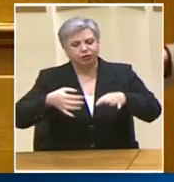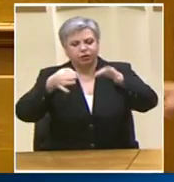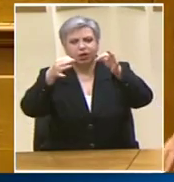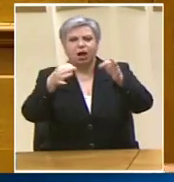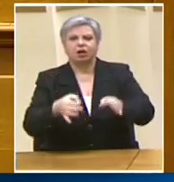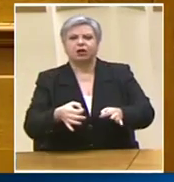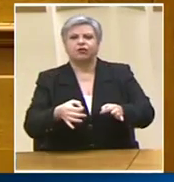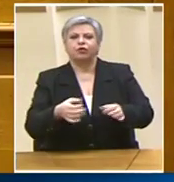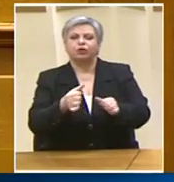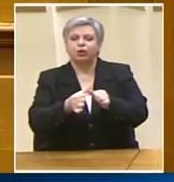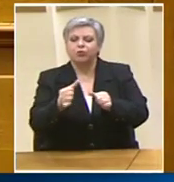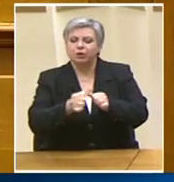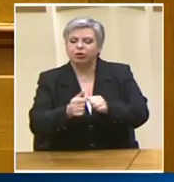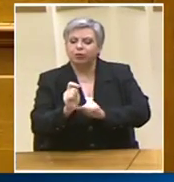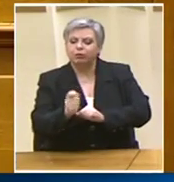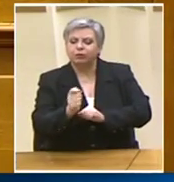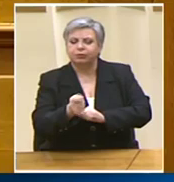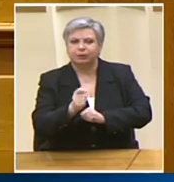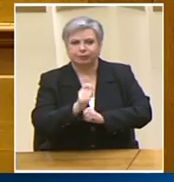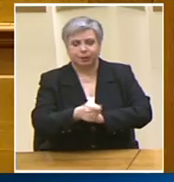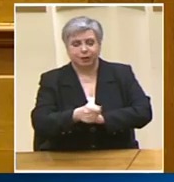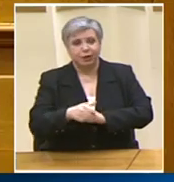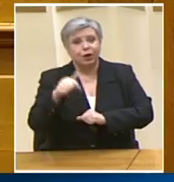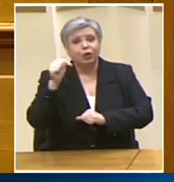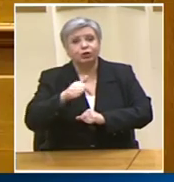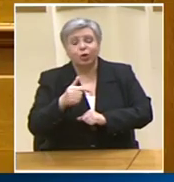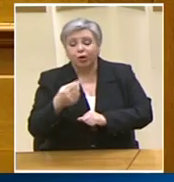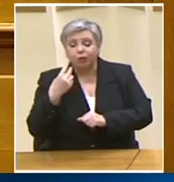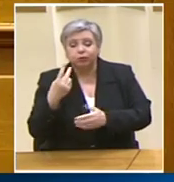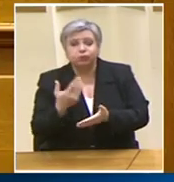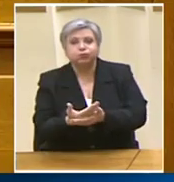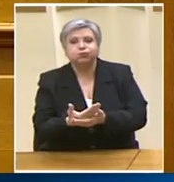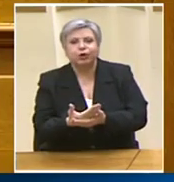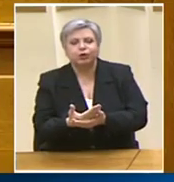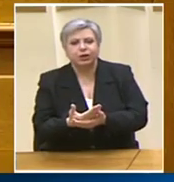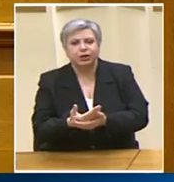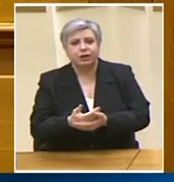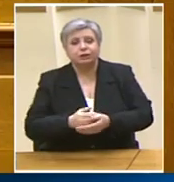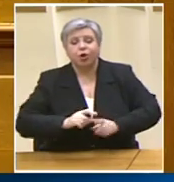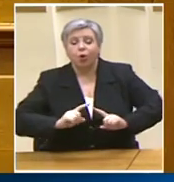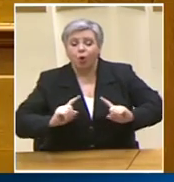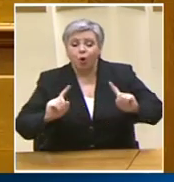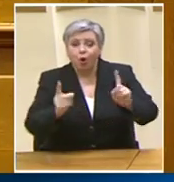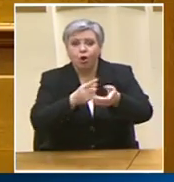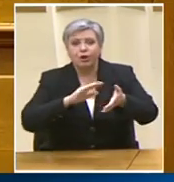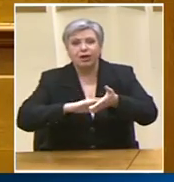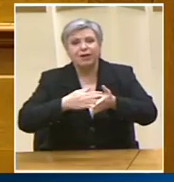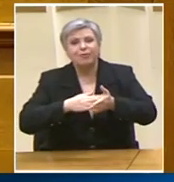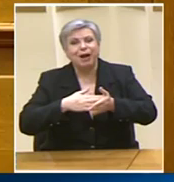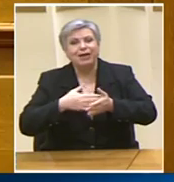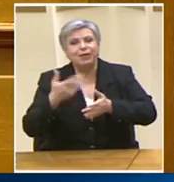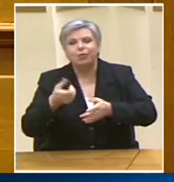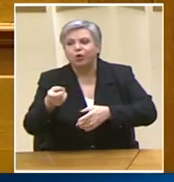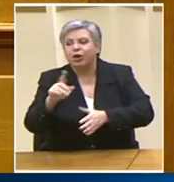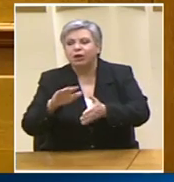προτινόμενες διατάξεις πλέον όλοι οι μετακλητοί συνεργάτες των Υπουργών θα τη χάνουν